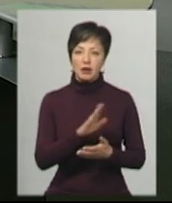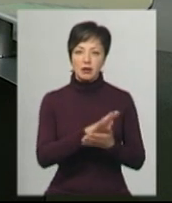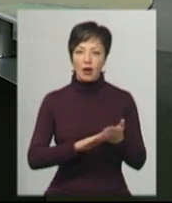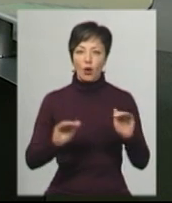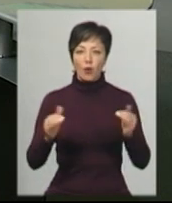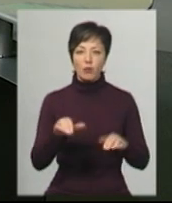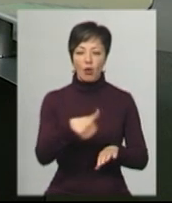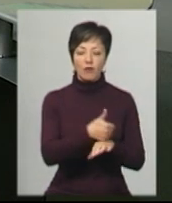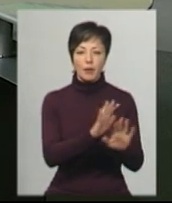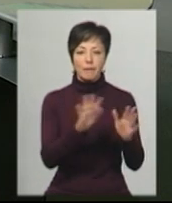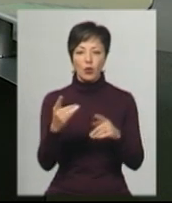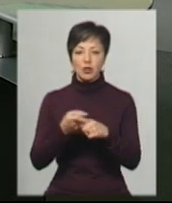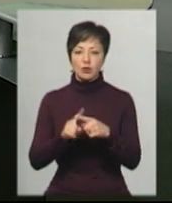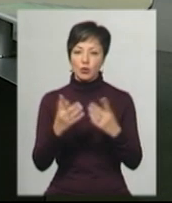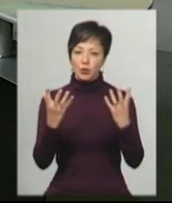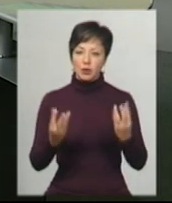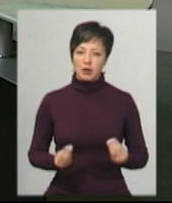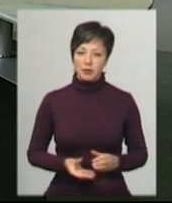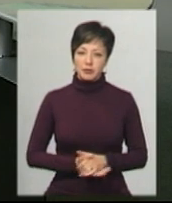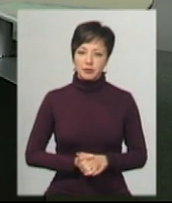Далі коротко про головні події сьогодні.